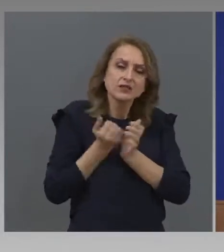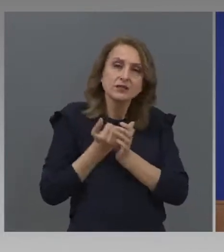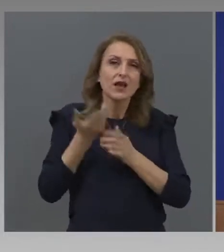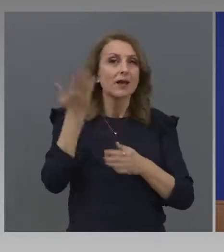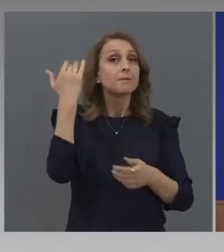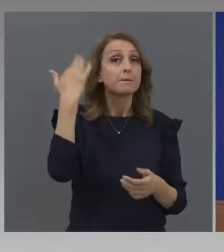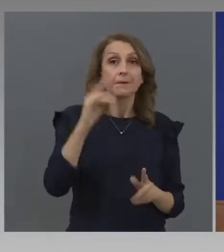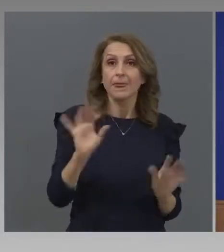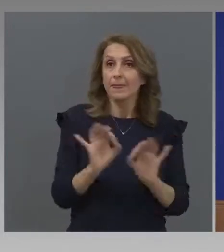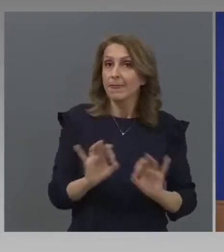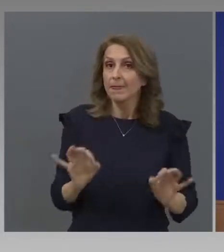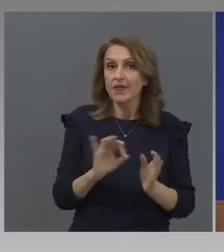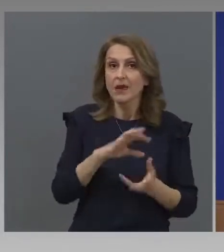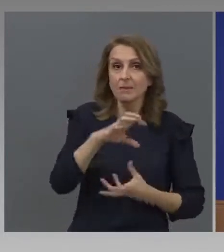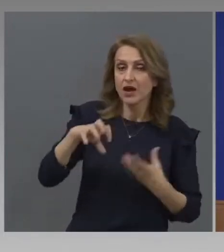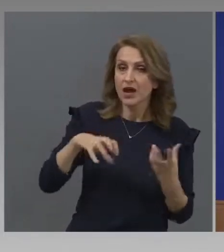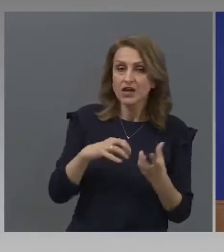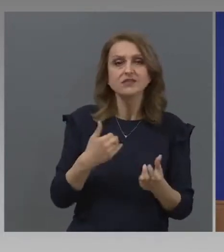нямаше криза.